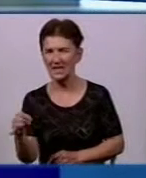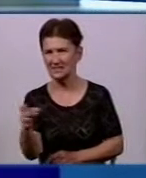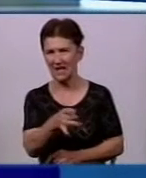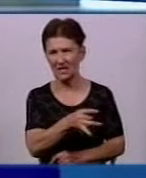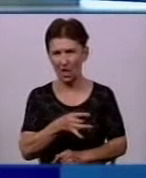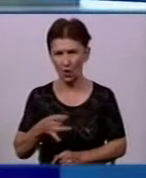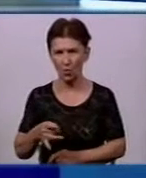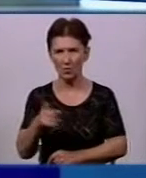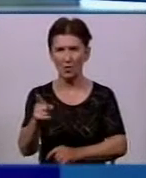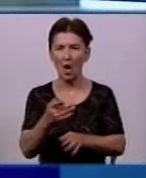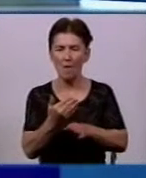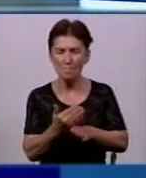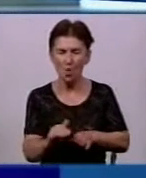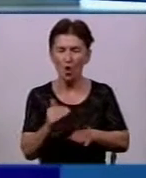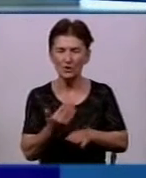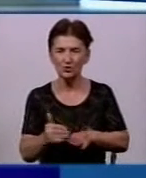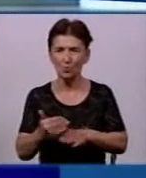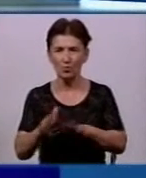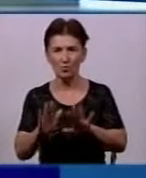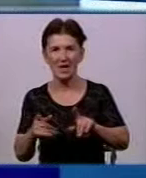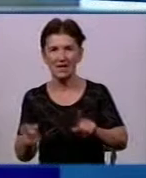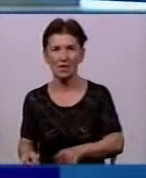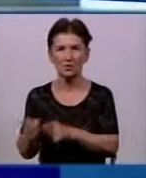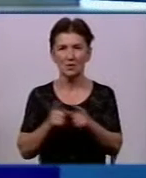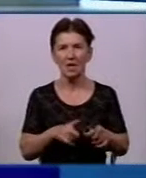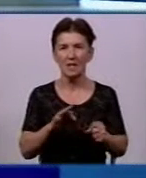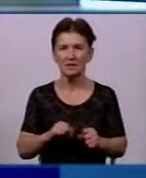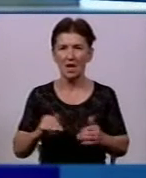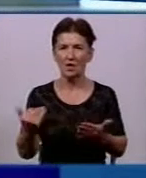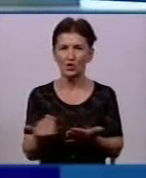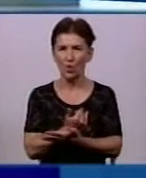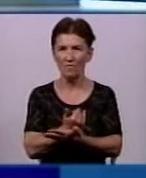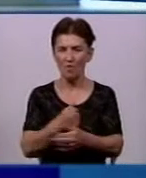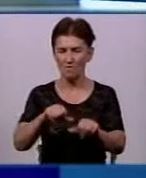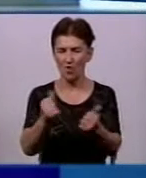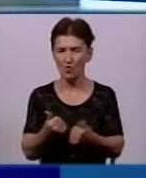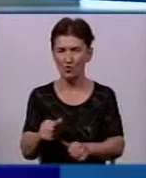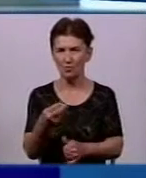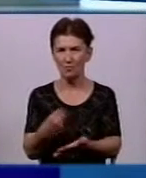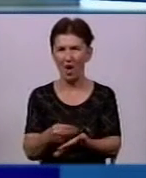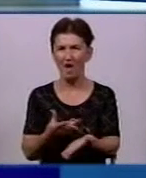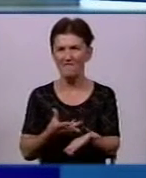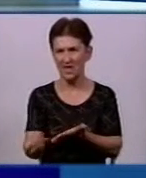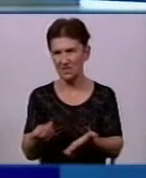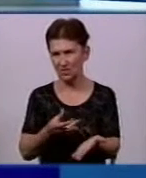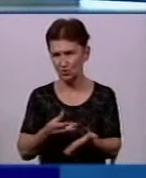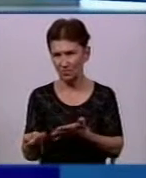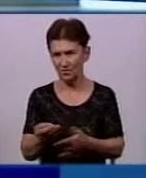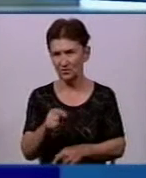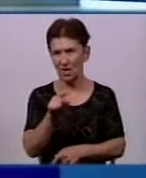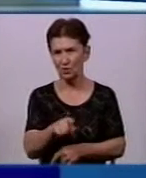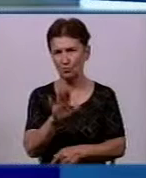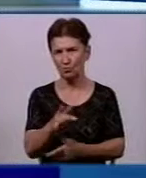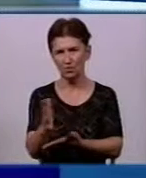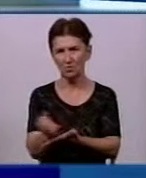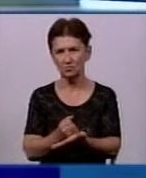Медичні заклади поступово переходитимуть на нову модель фінансування. Лікарні реорганізують у комунальні підприємства, що отримуватимуть